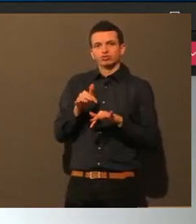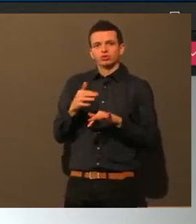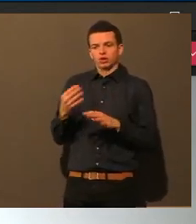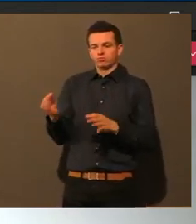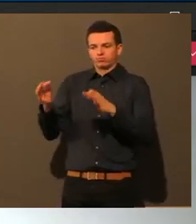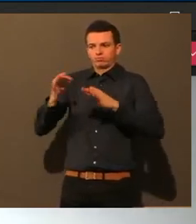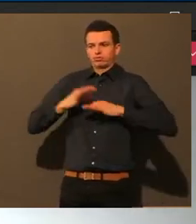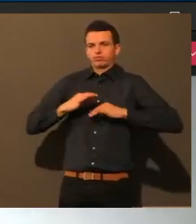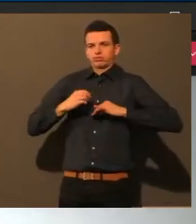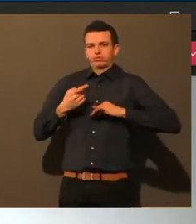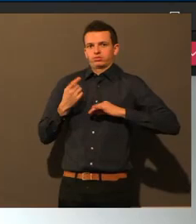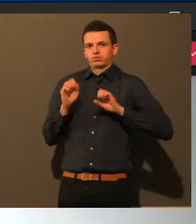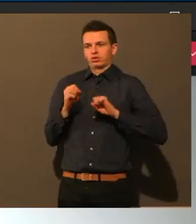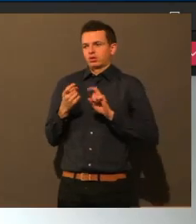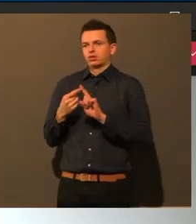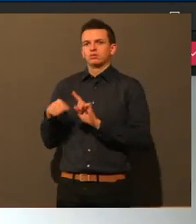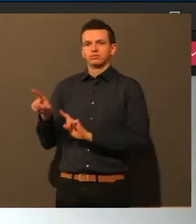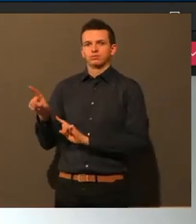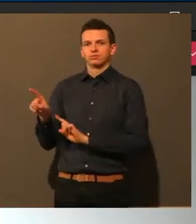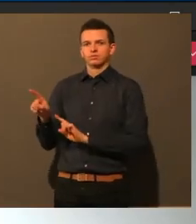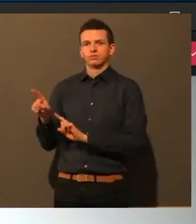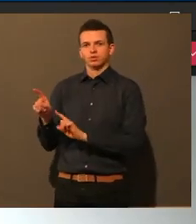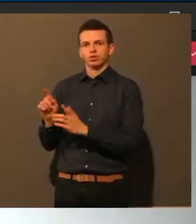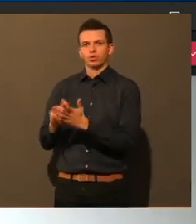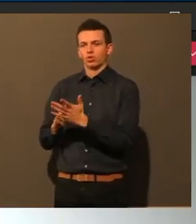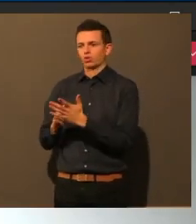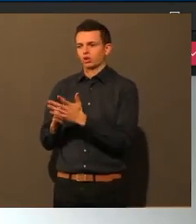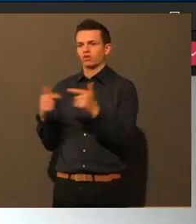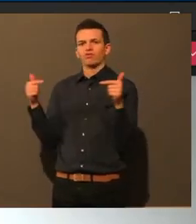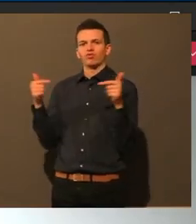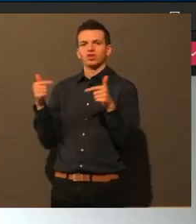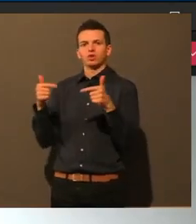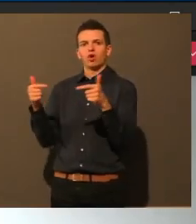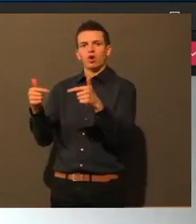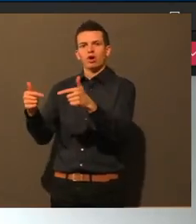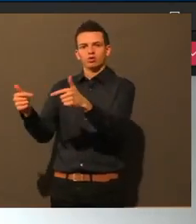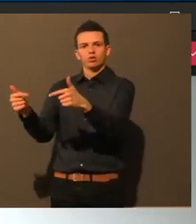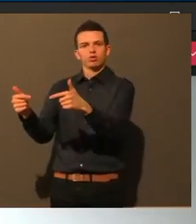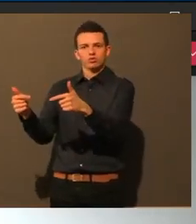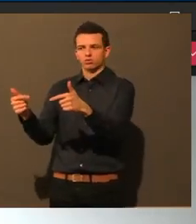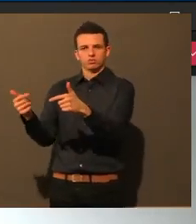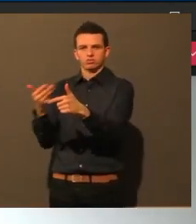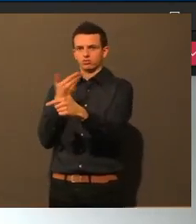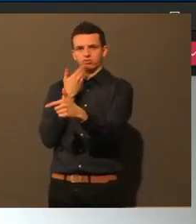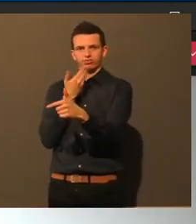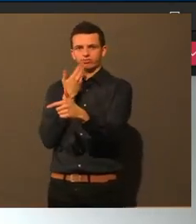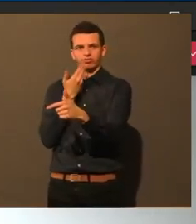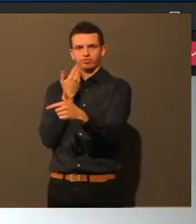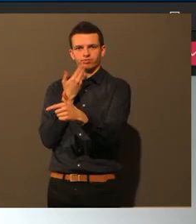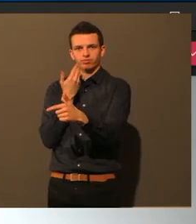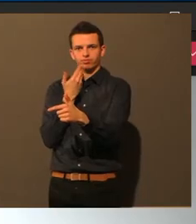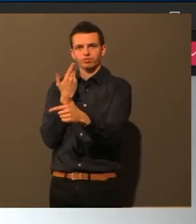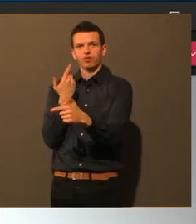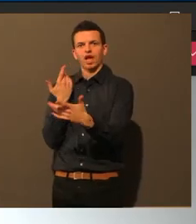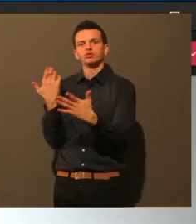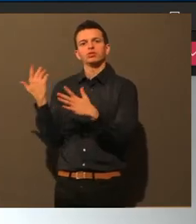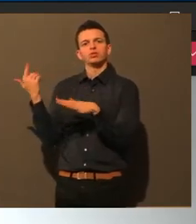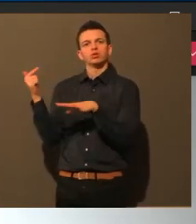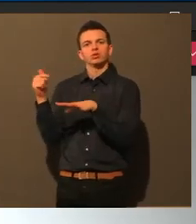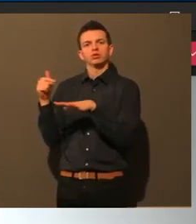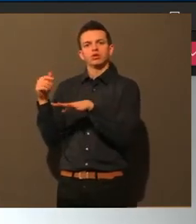Behandlung, die Versorgung da nicht sichergestellt ist durch die Hausärzte, die natürlich auch